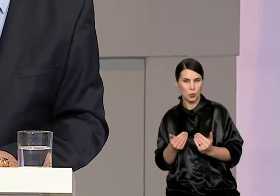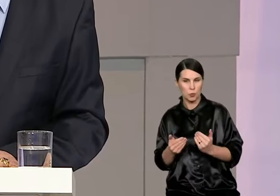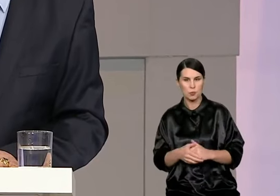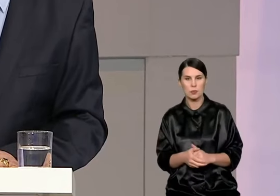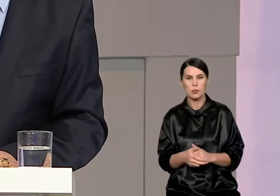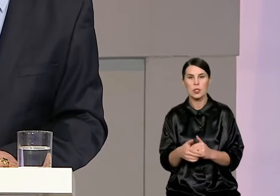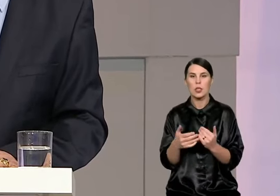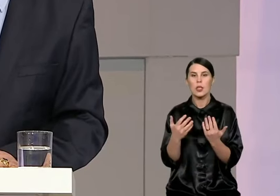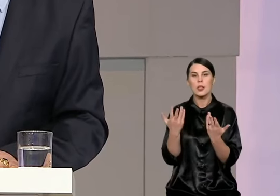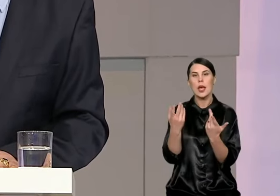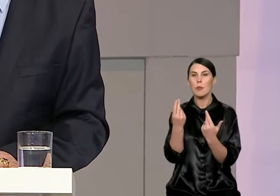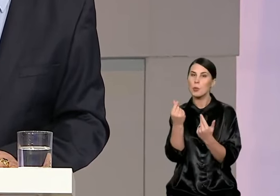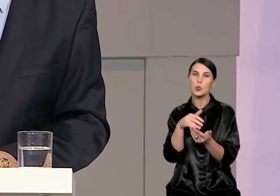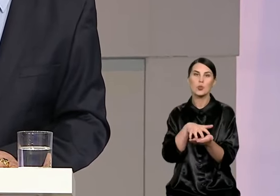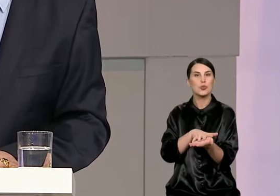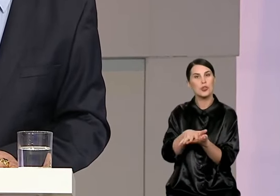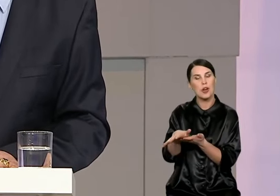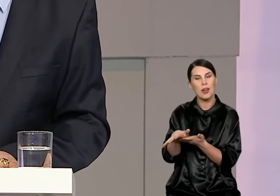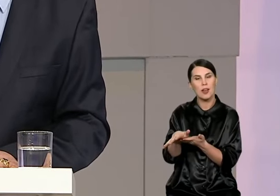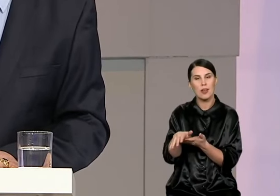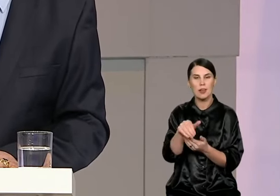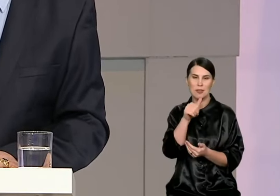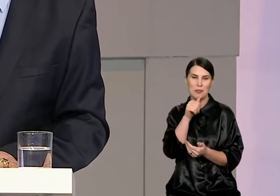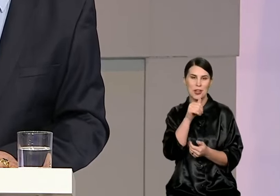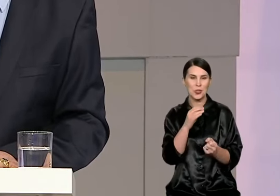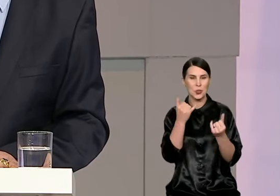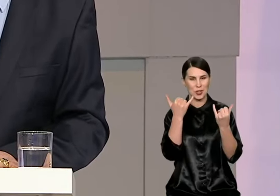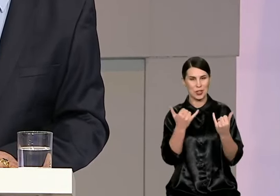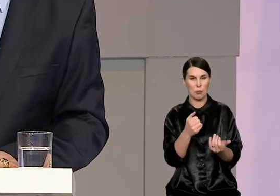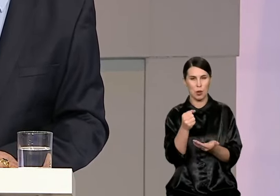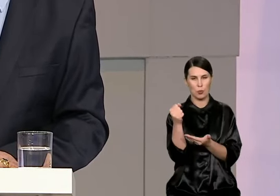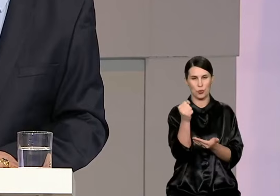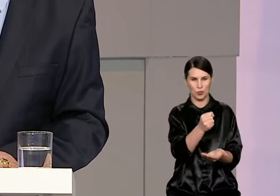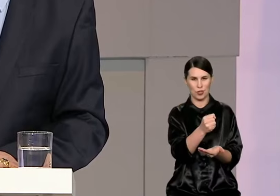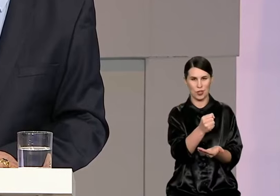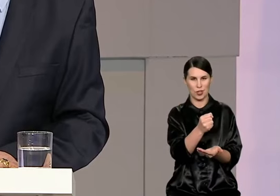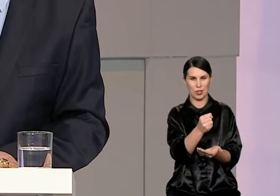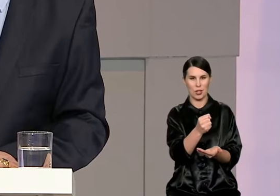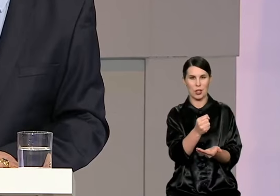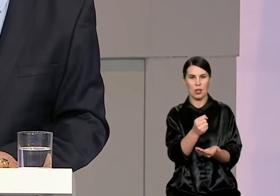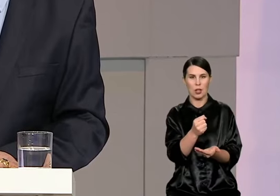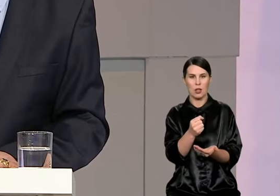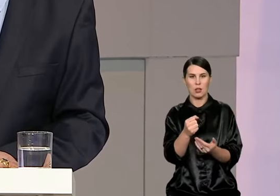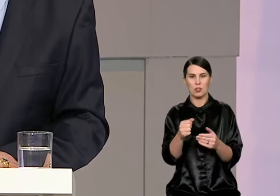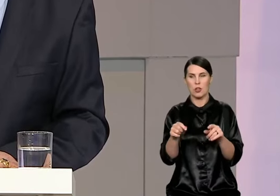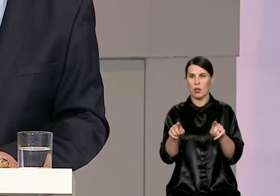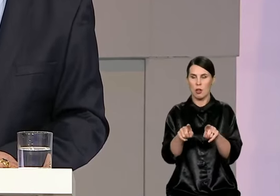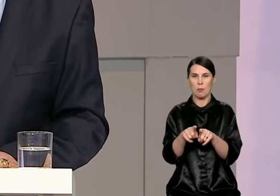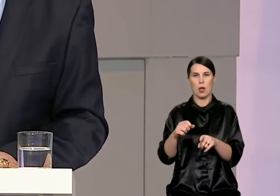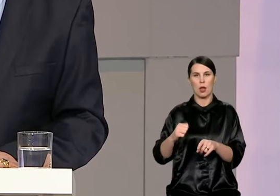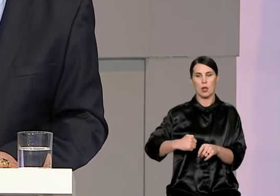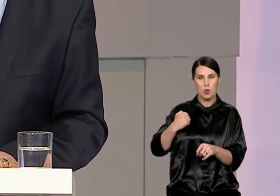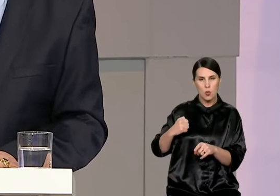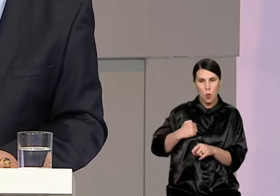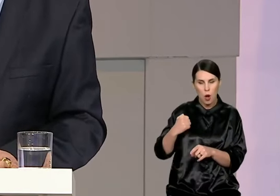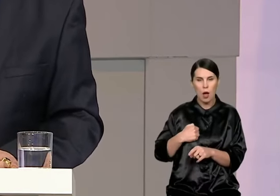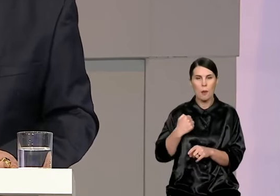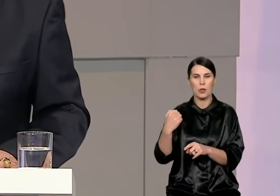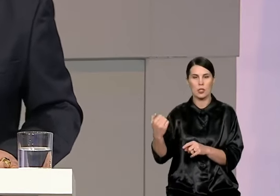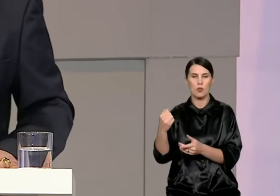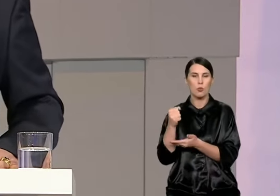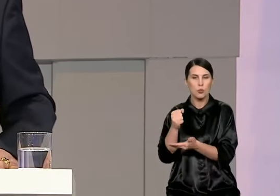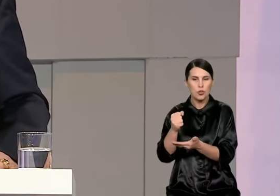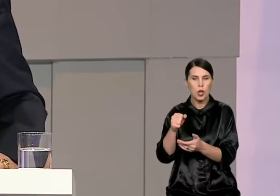išleista buvo, tai kol tokie biudžetai, kaip šiandien rašinėlės, aš aš aštonės metus dirbu su karjomenės biudžetus, sausumos ir karjomenės. Žinau, kaip atrodo